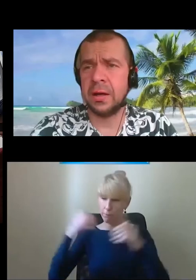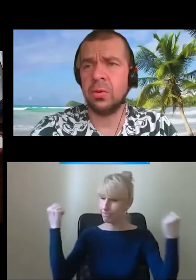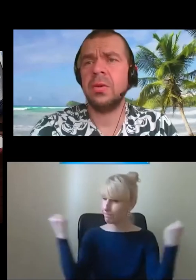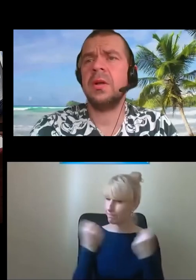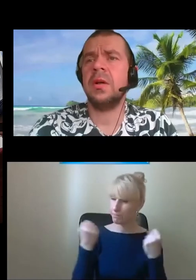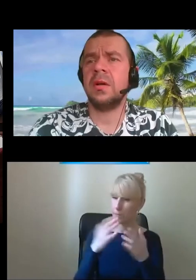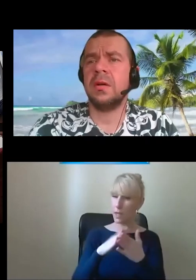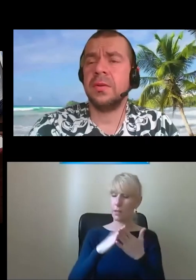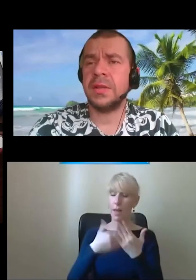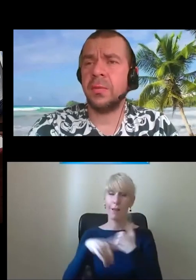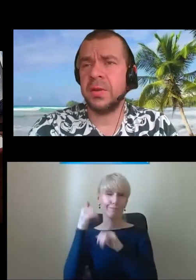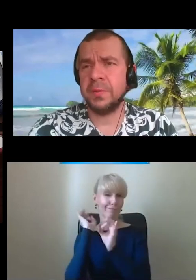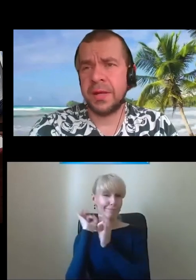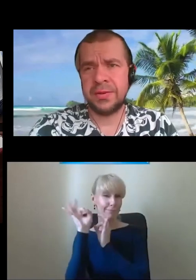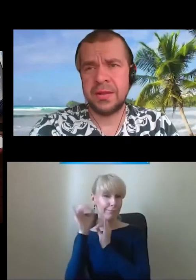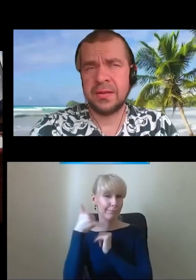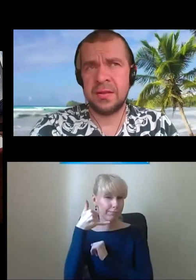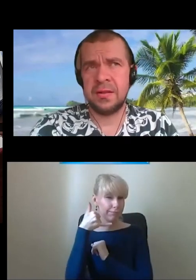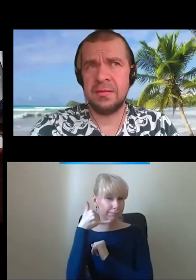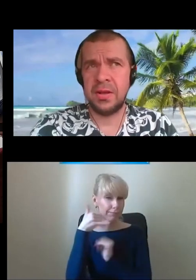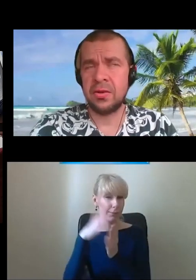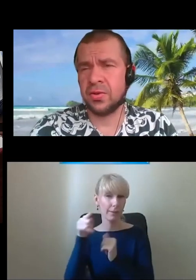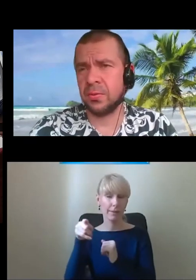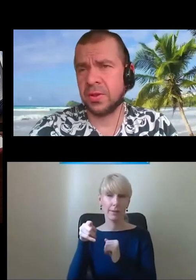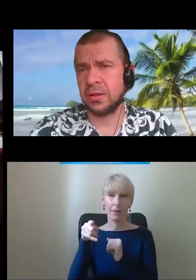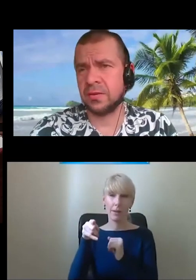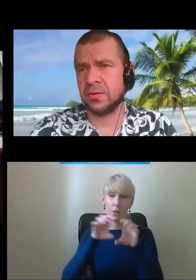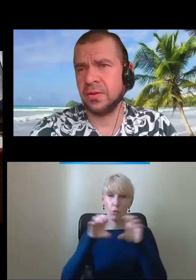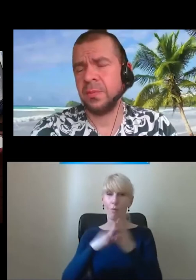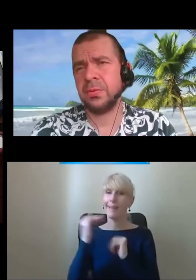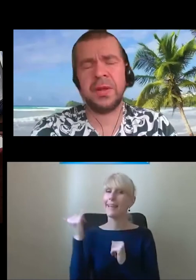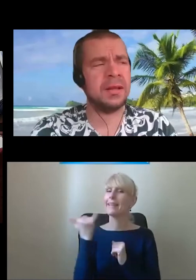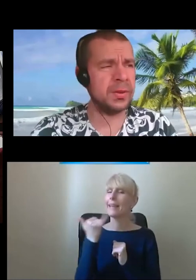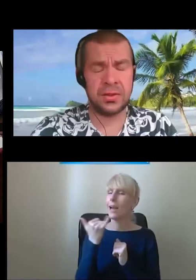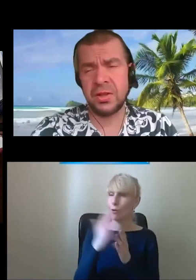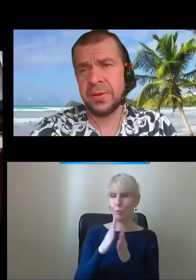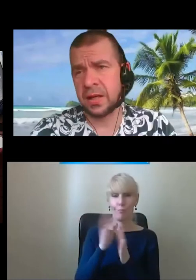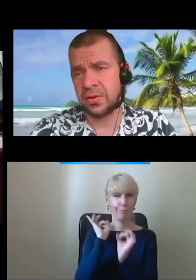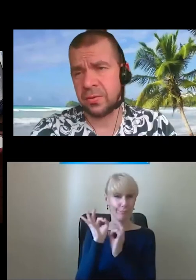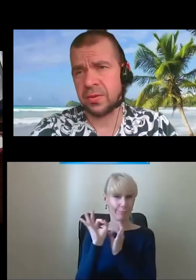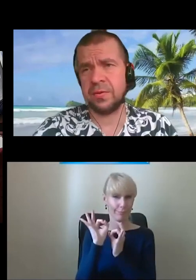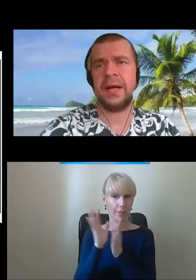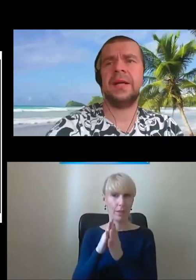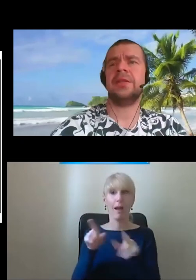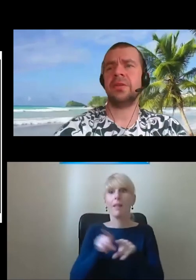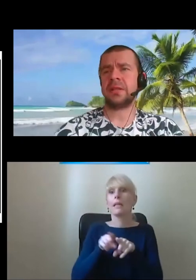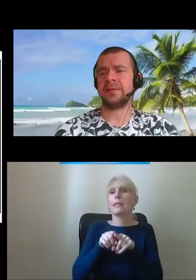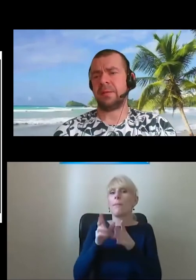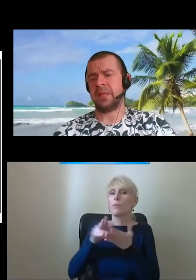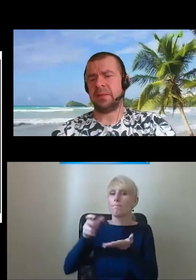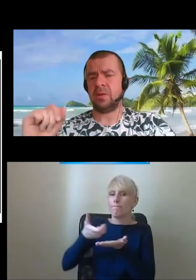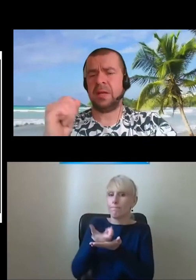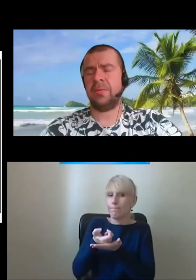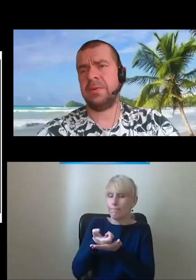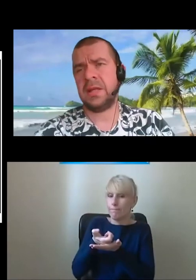z tunelu wiązałoby się po pierwsze z jakością połączenia dyskusyjną, po drugie, ponieważ chcieliśmy nagrać też tą rozmowę, to ona tam,